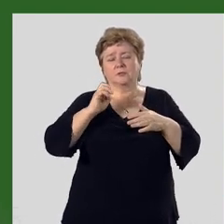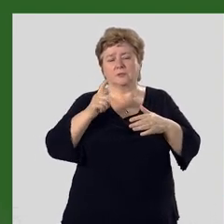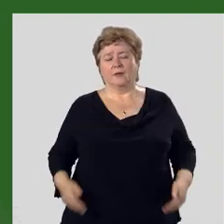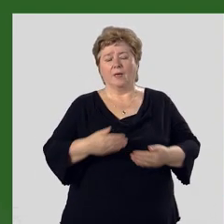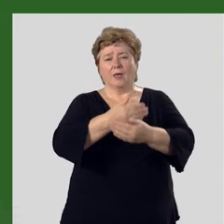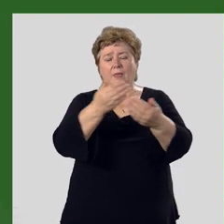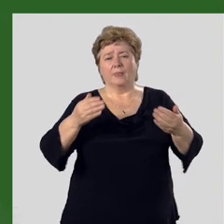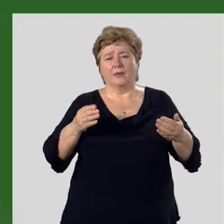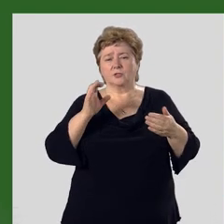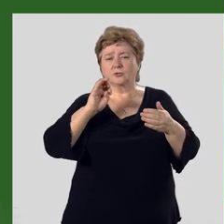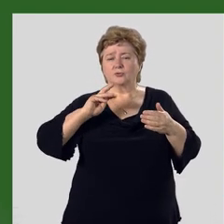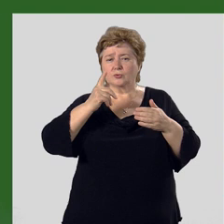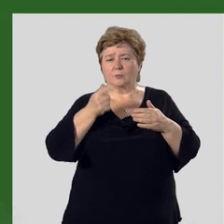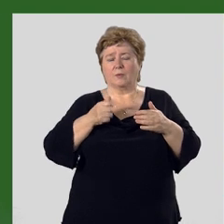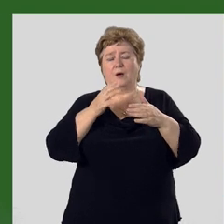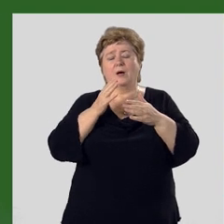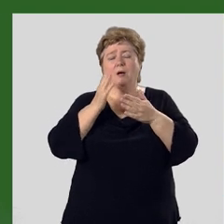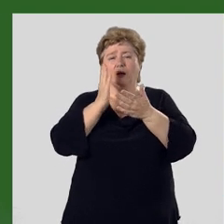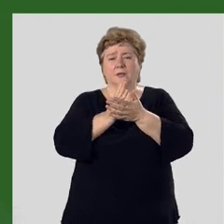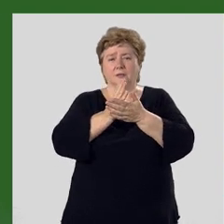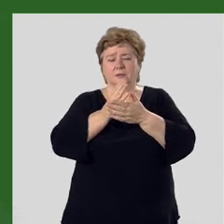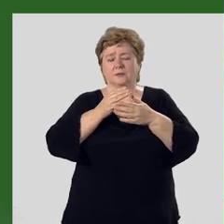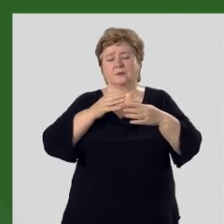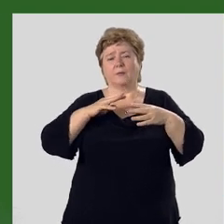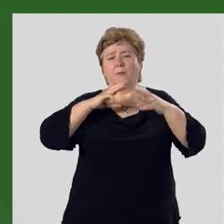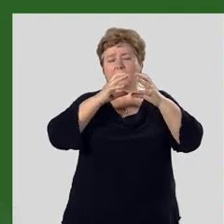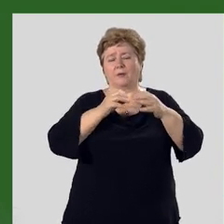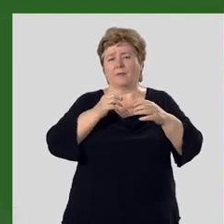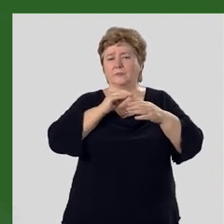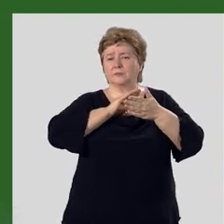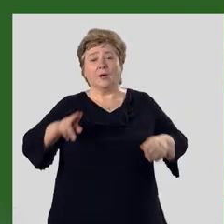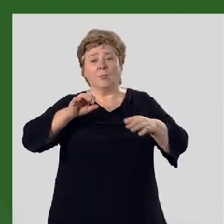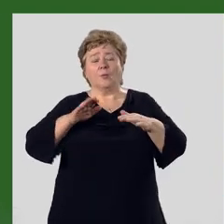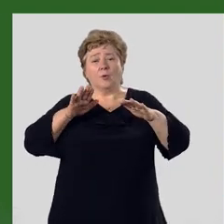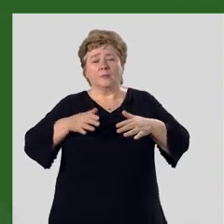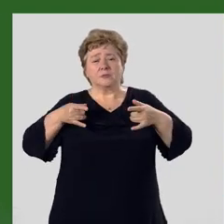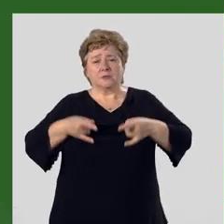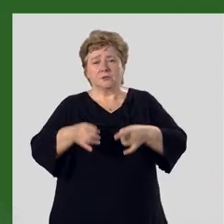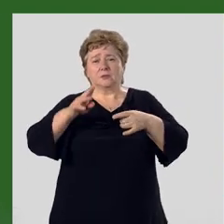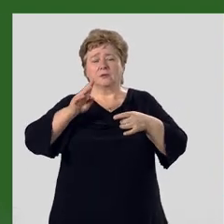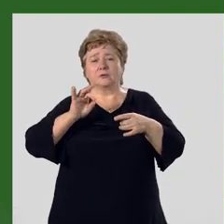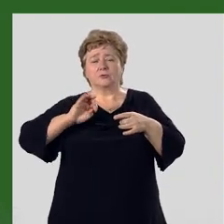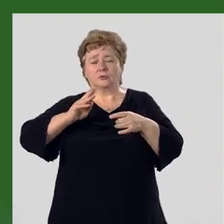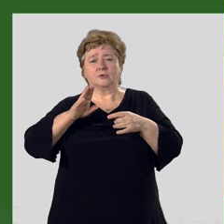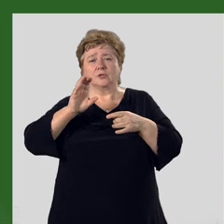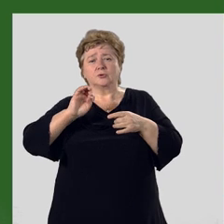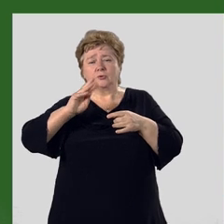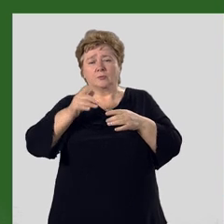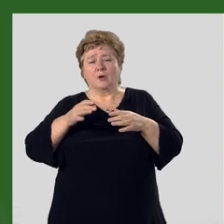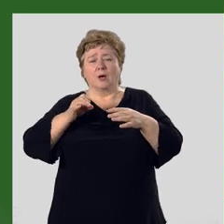Наша сюрма является мировым эталоном по чистоте. По месторождениям ртути и сюрмы